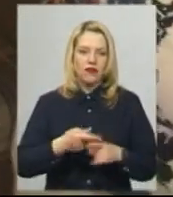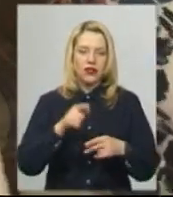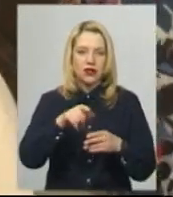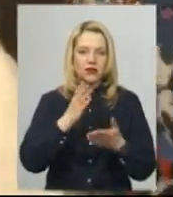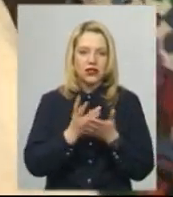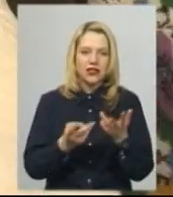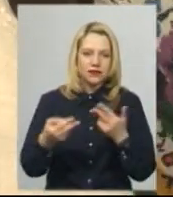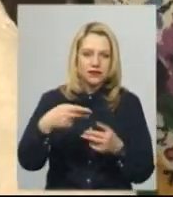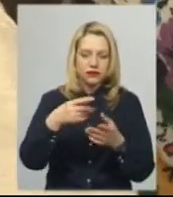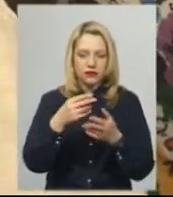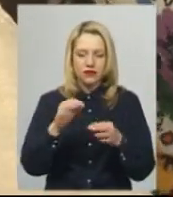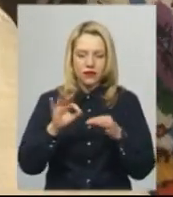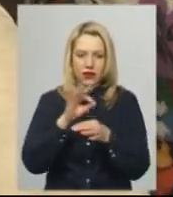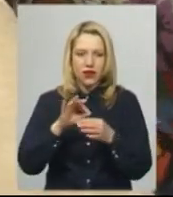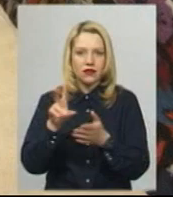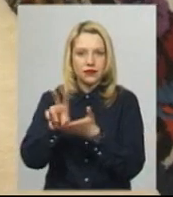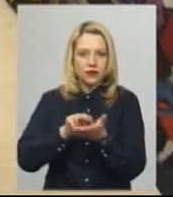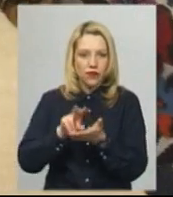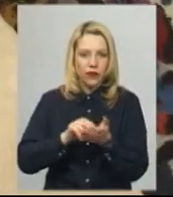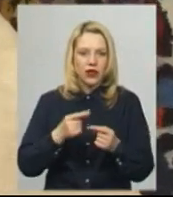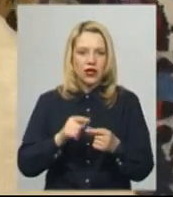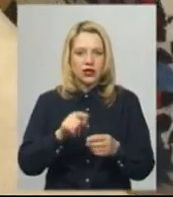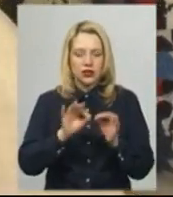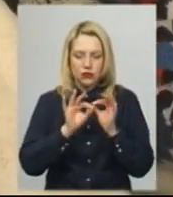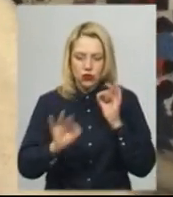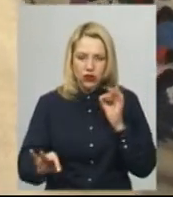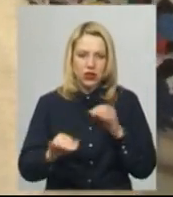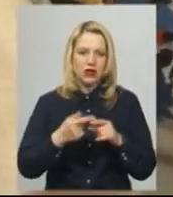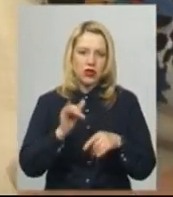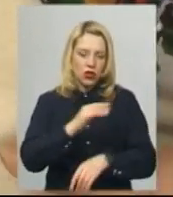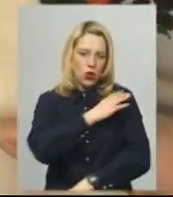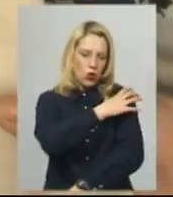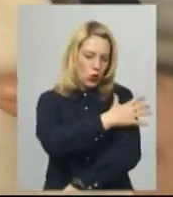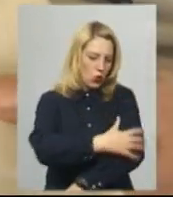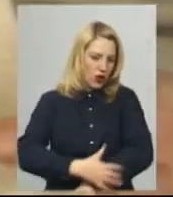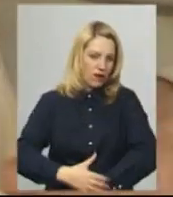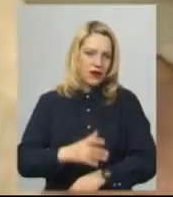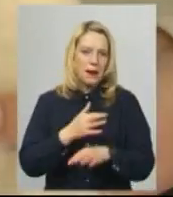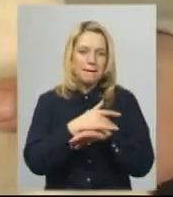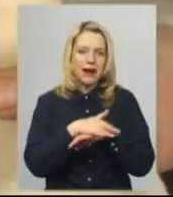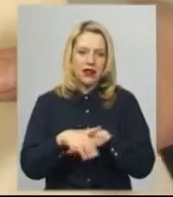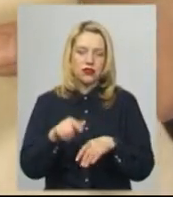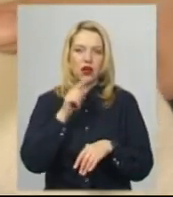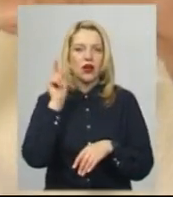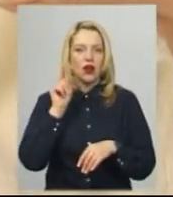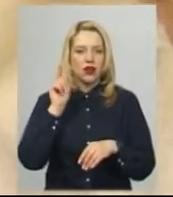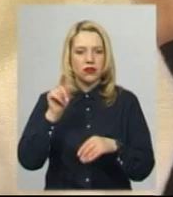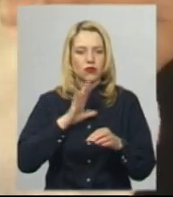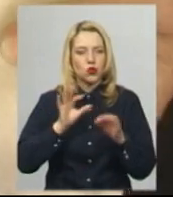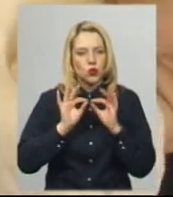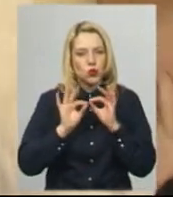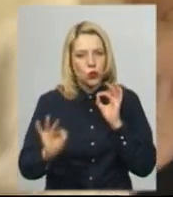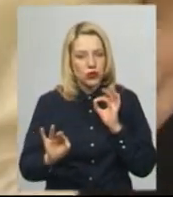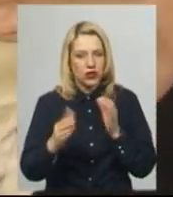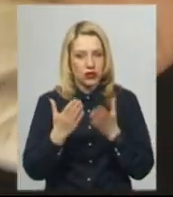вирізування і мереження. З того, що тканина тонка, а рукави повністю вишиті й помережені, майстриня робить висновок. Тонший матеріал вшилася для